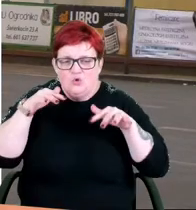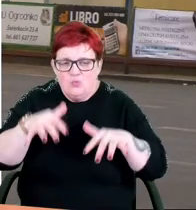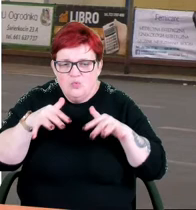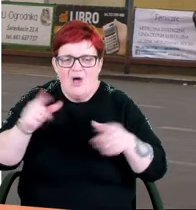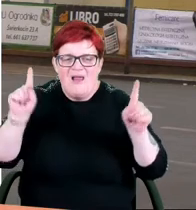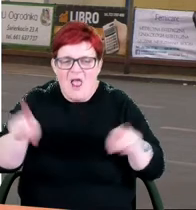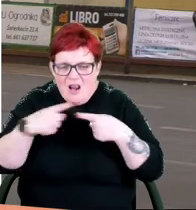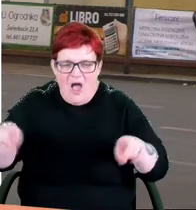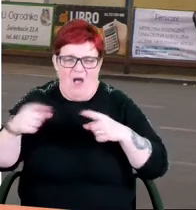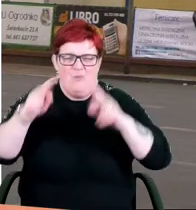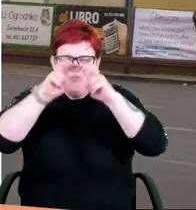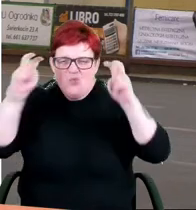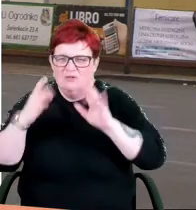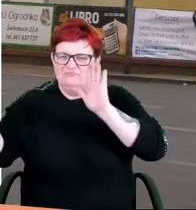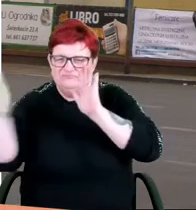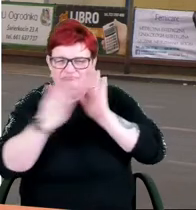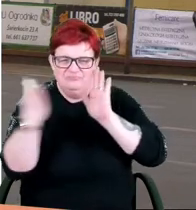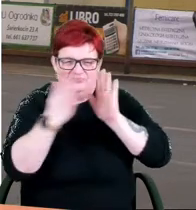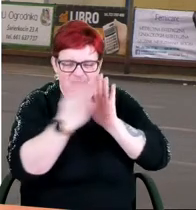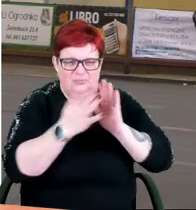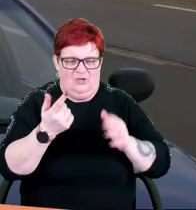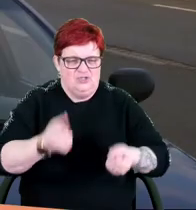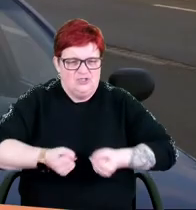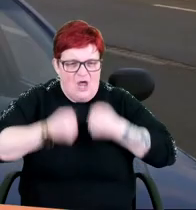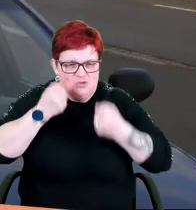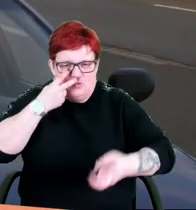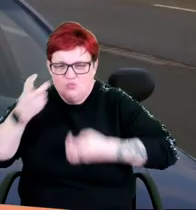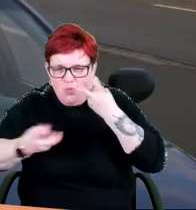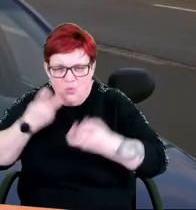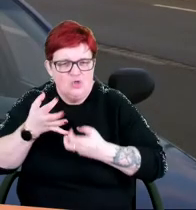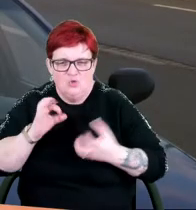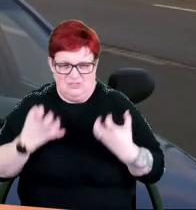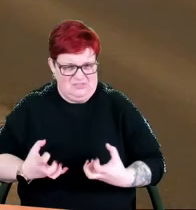budynkach sprawia, że dużo trudniej jest znaleźć lokal, do którego zamierzamy trafić.